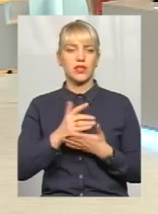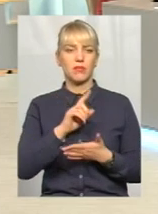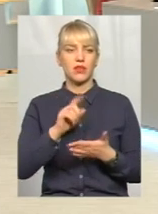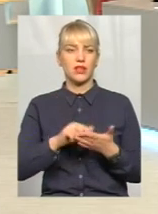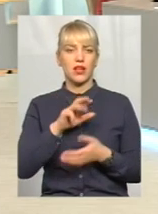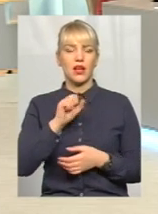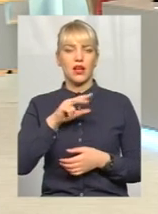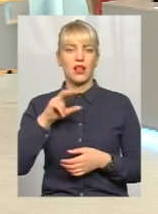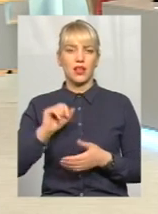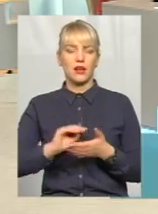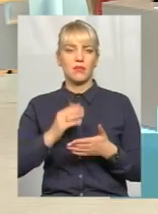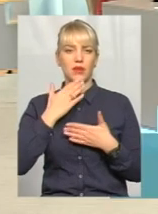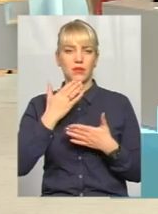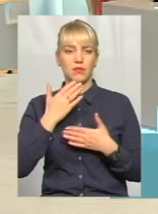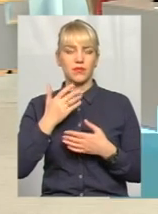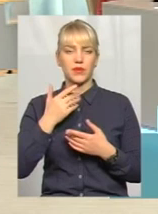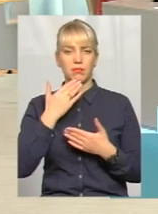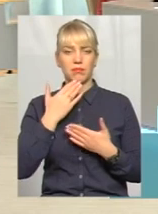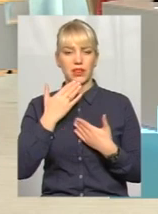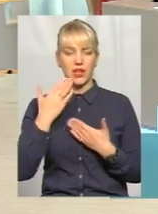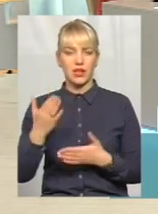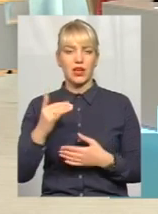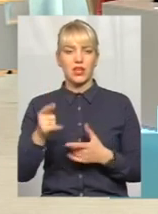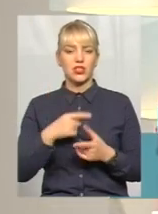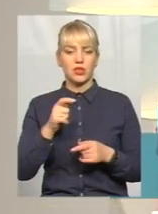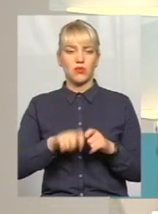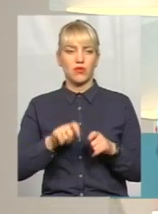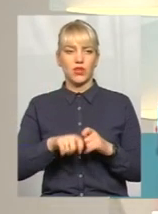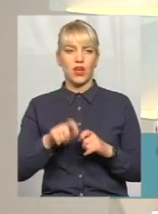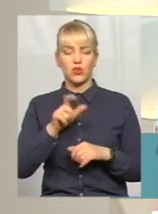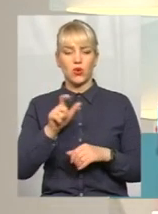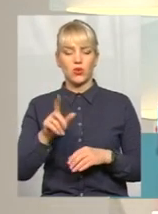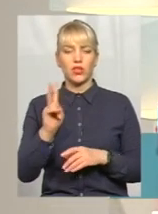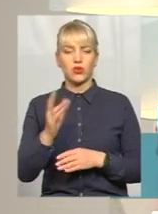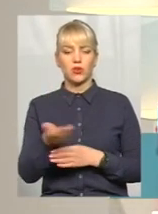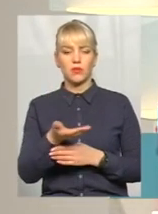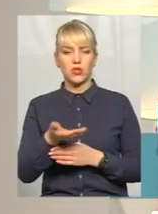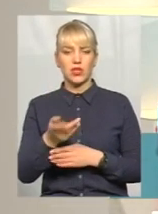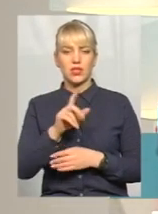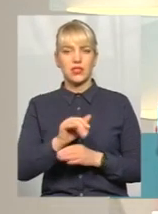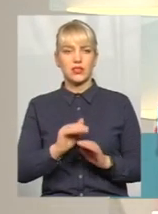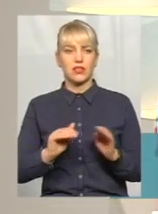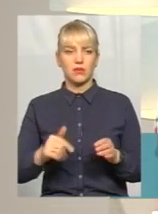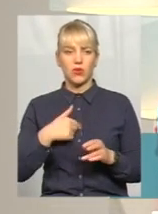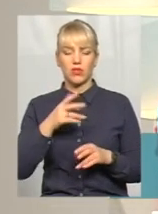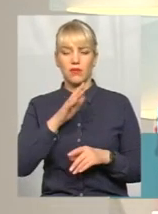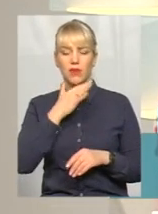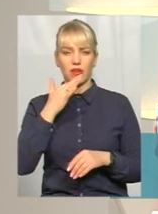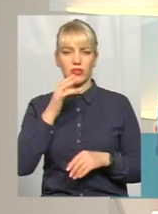пані Алли. Вона питає, чи перевірають тих людей, які вже бракують з дітьми. Нерідко бачу, і ті діти або якось